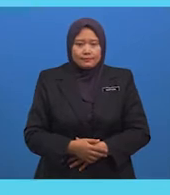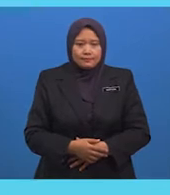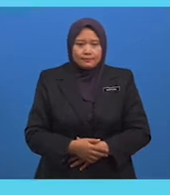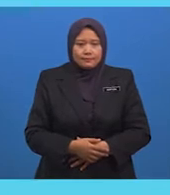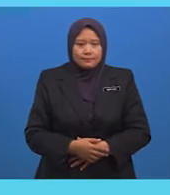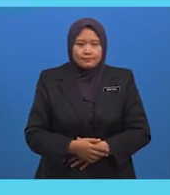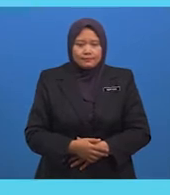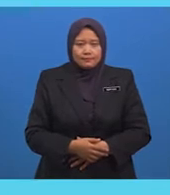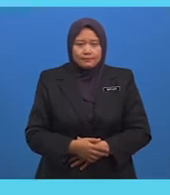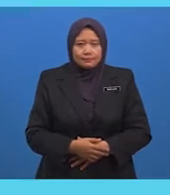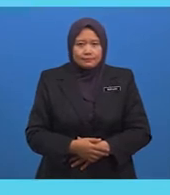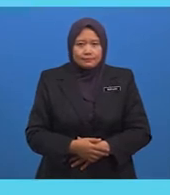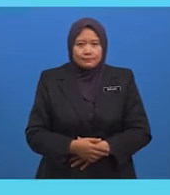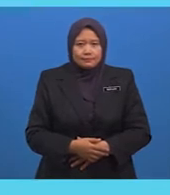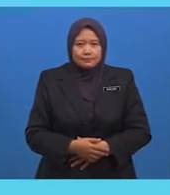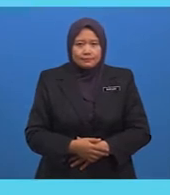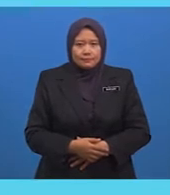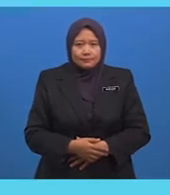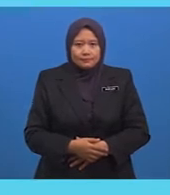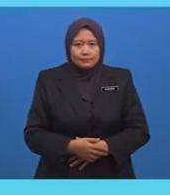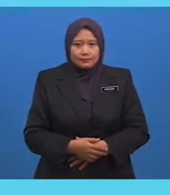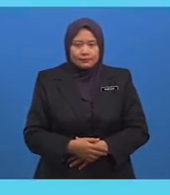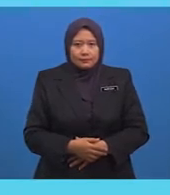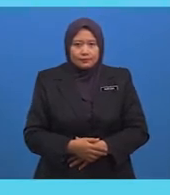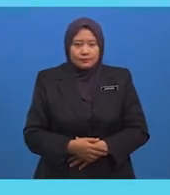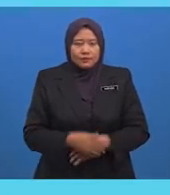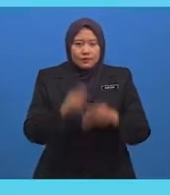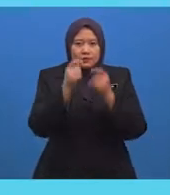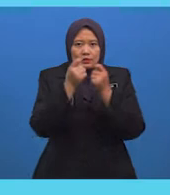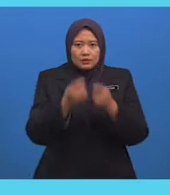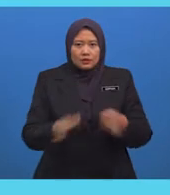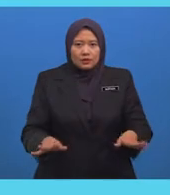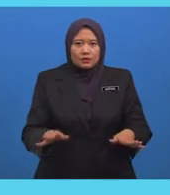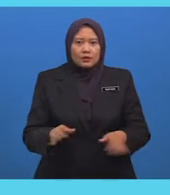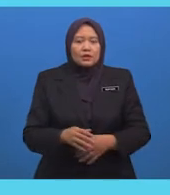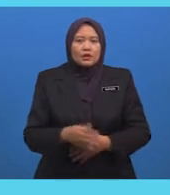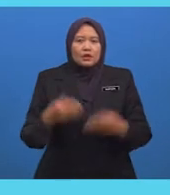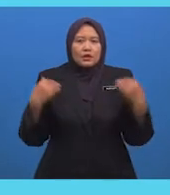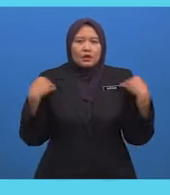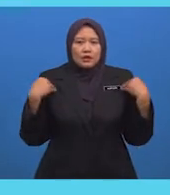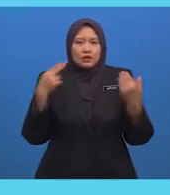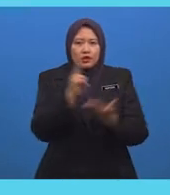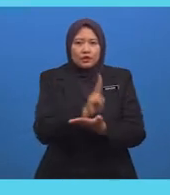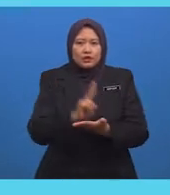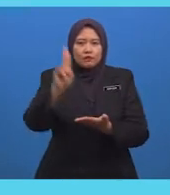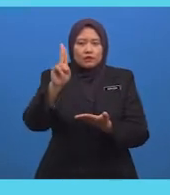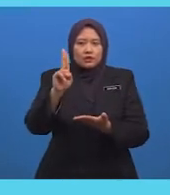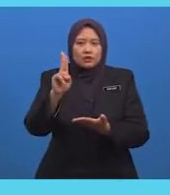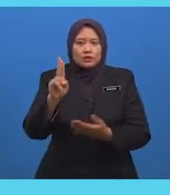Mesir Pada Abad Kelapan Masihi Ialah Setelah Terdirinya Universiti Al-Azhar